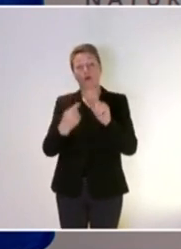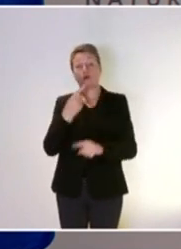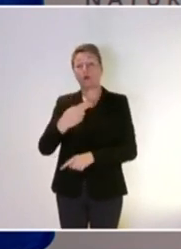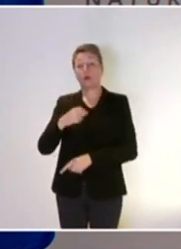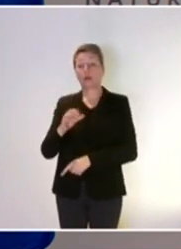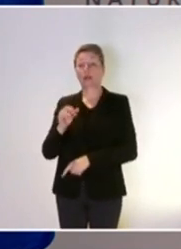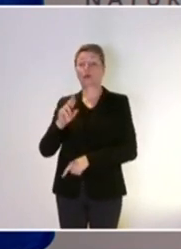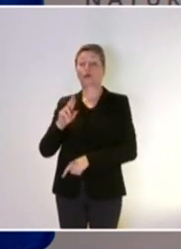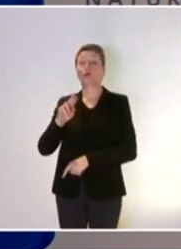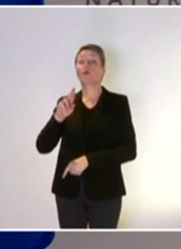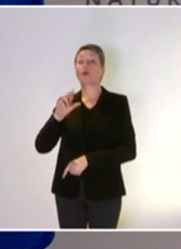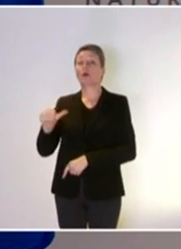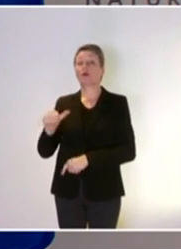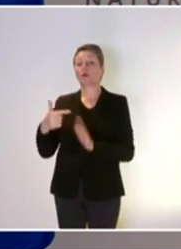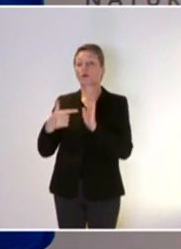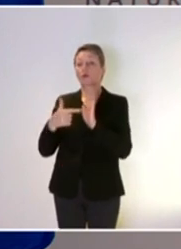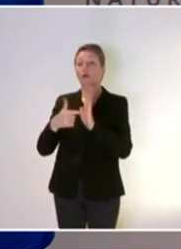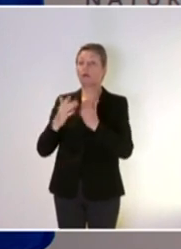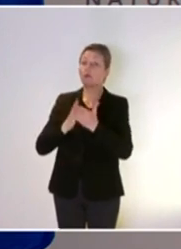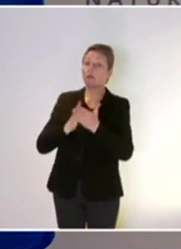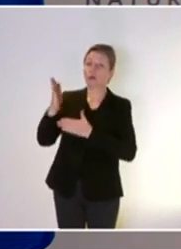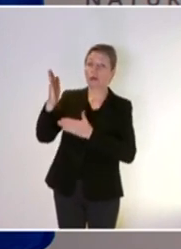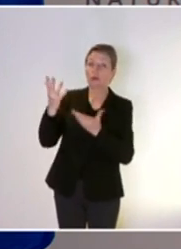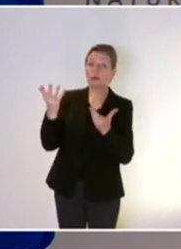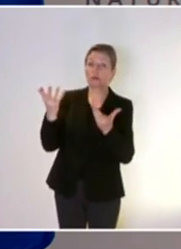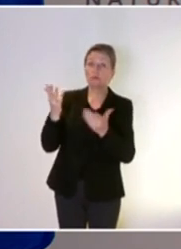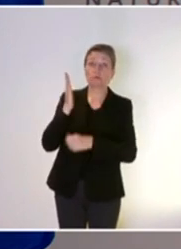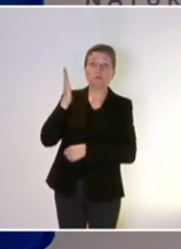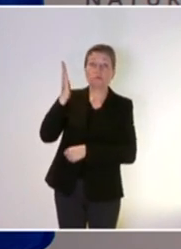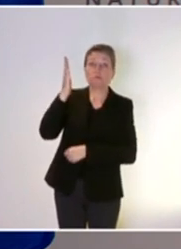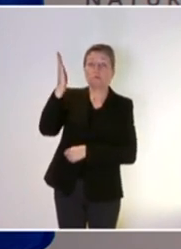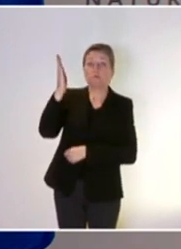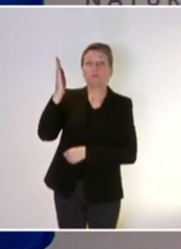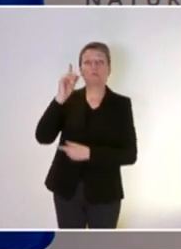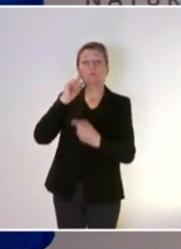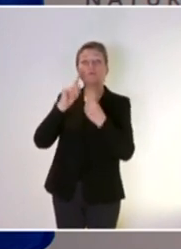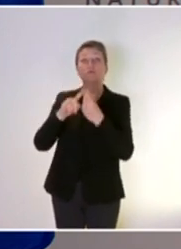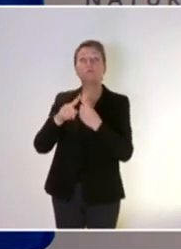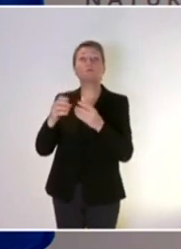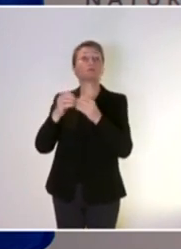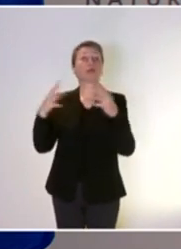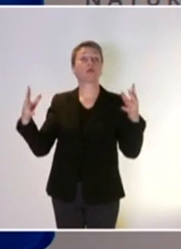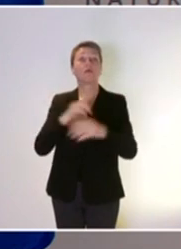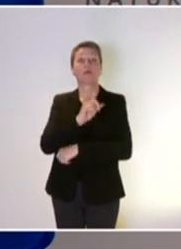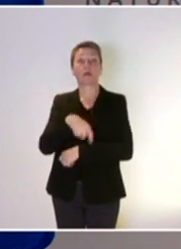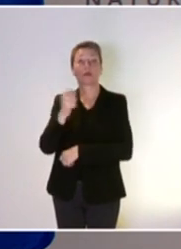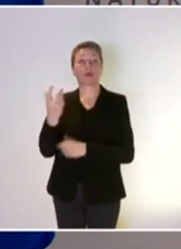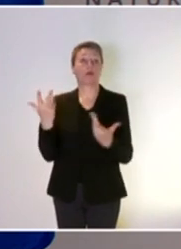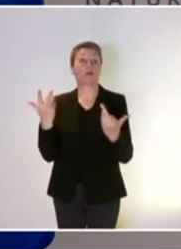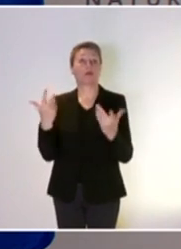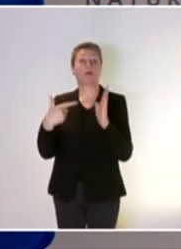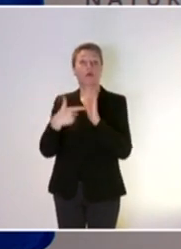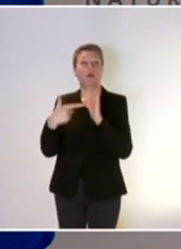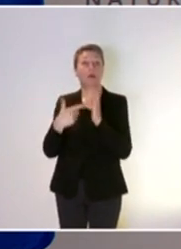2000 et quels sont les projets pour le futur avec les développements de Natura 2000 et la réunion d'aujourd'hui, s'il vous plaît